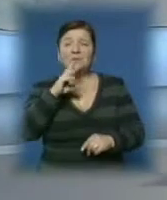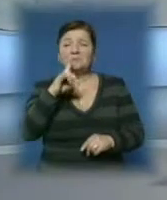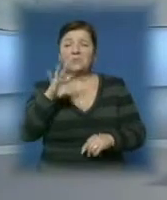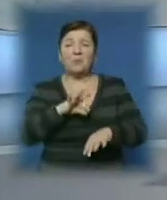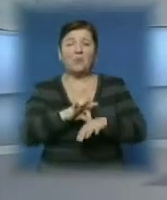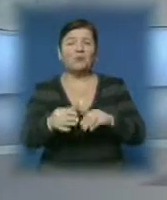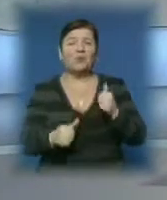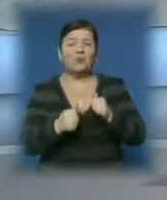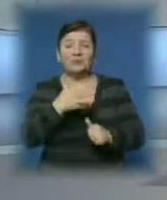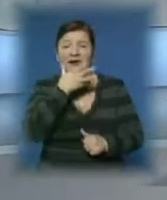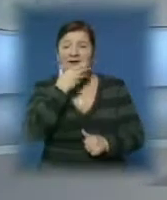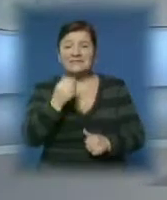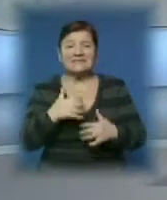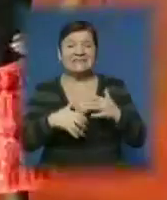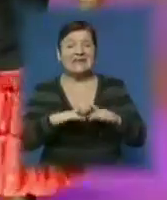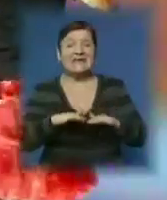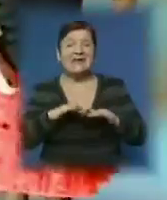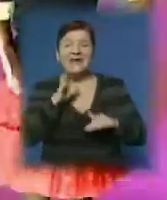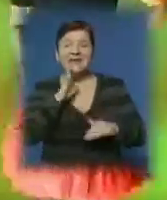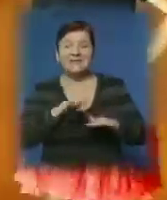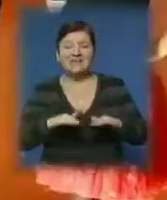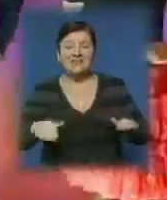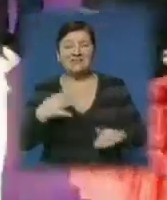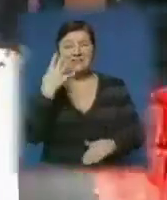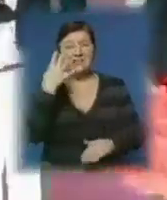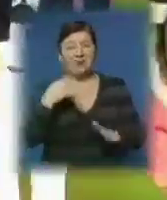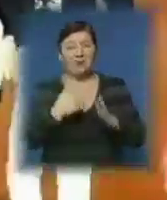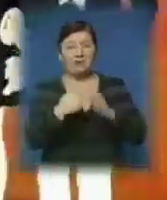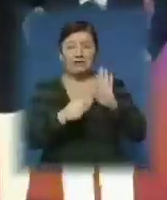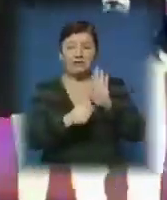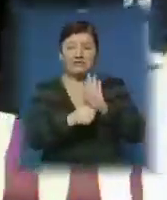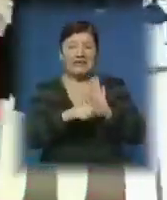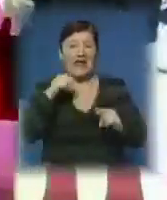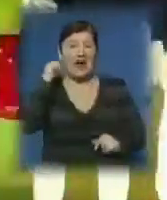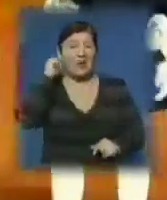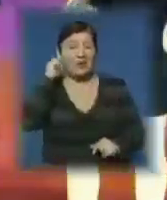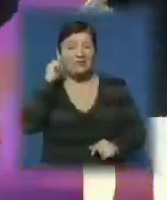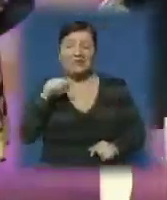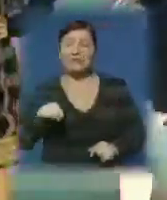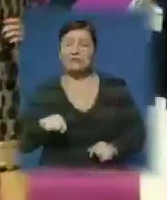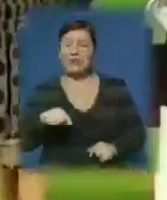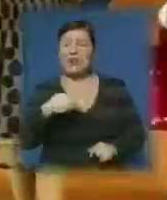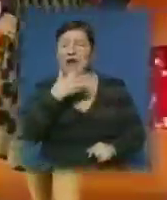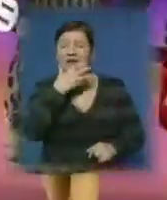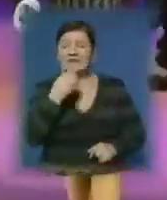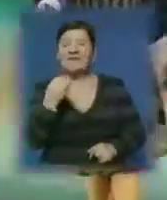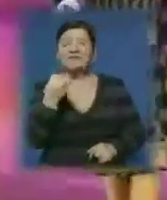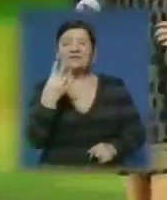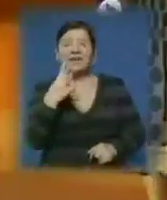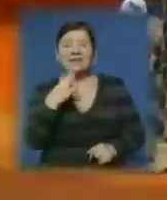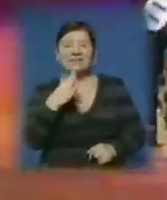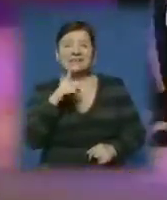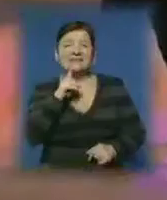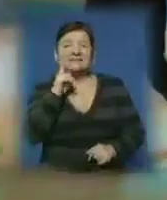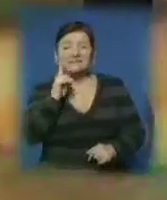проводить конкурс краси серед дівчаток віком від 4 до 6 років. Цьогоріч учасницями свята краси стали 14 юних